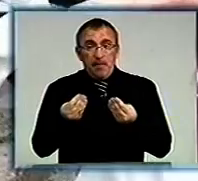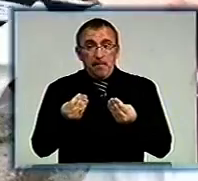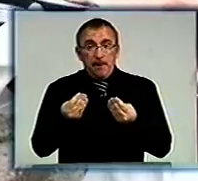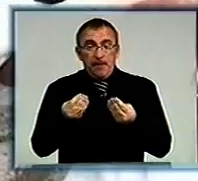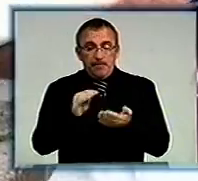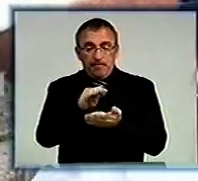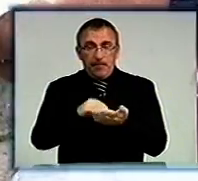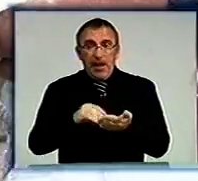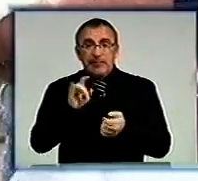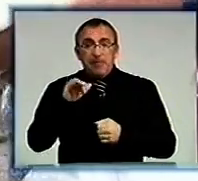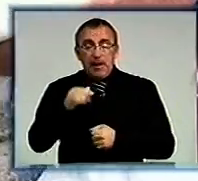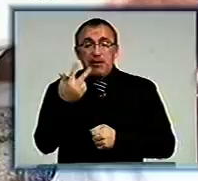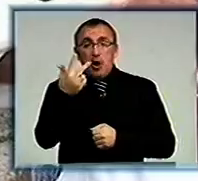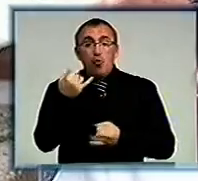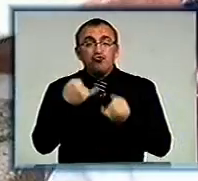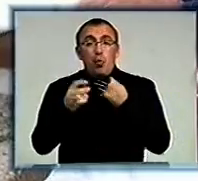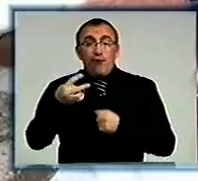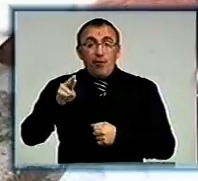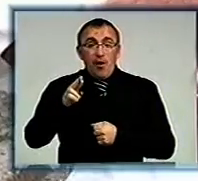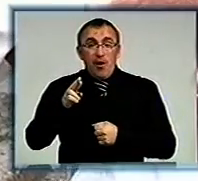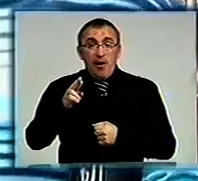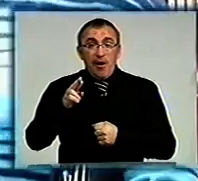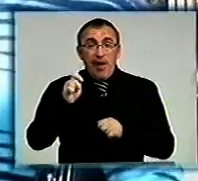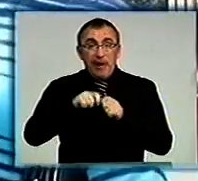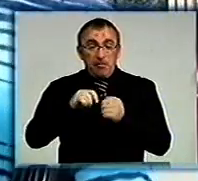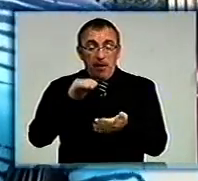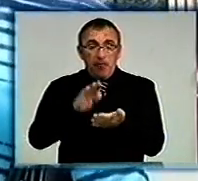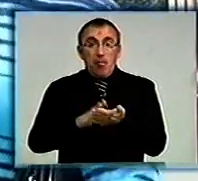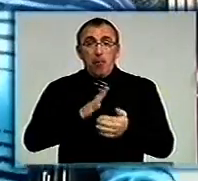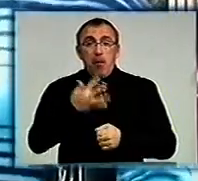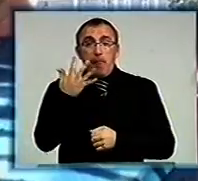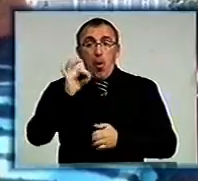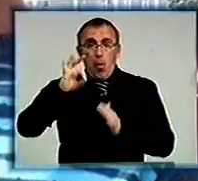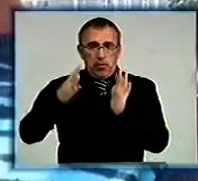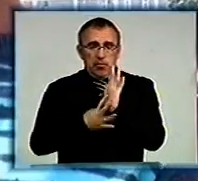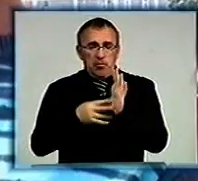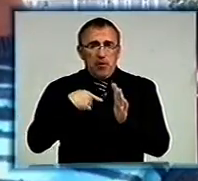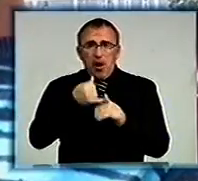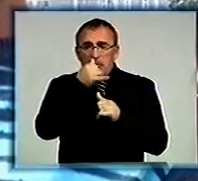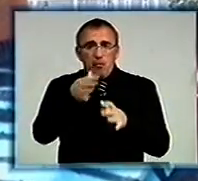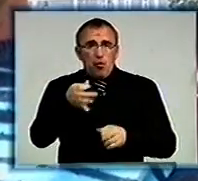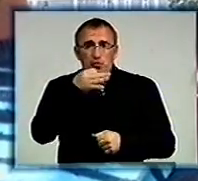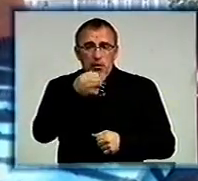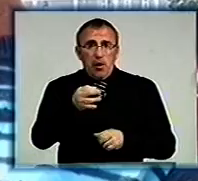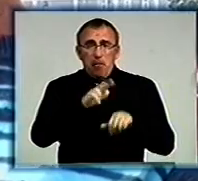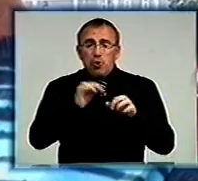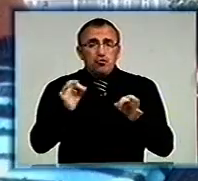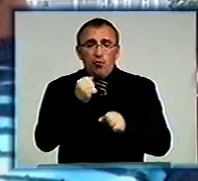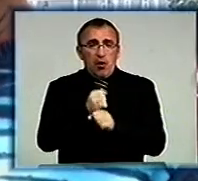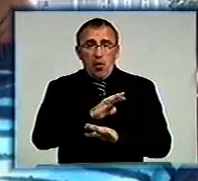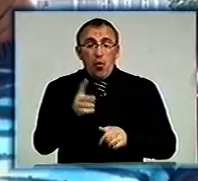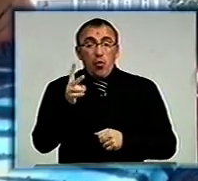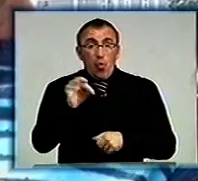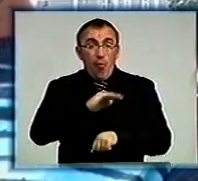3 жовтня, коли висновок експерта був готовий 5.09. Я не можу сказати, що міліція нічого не робила.